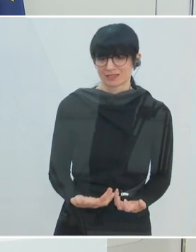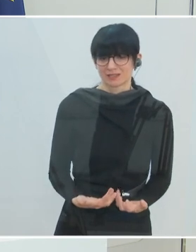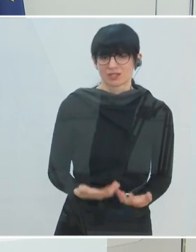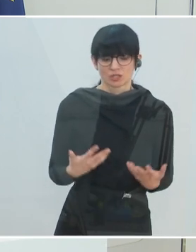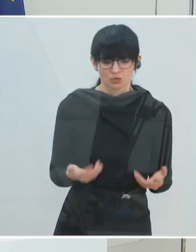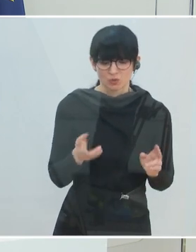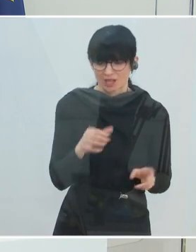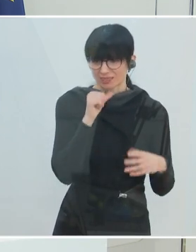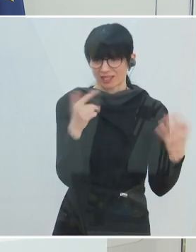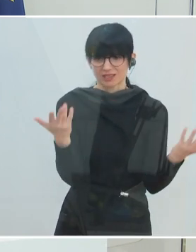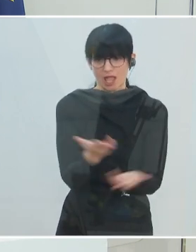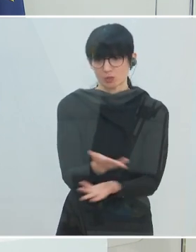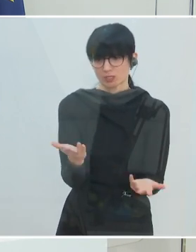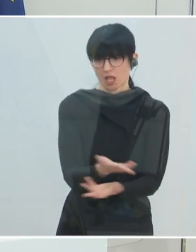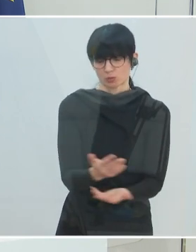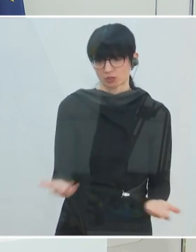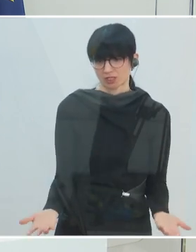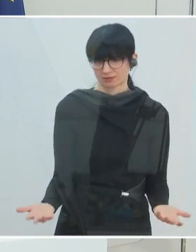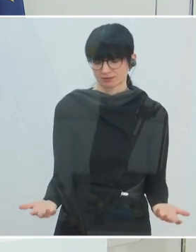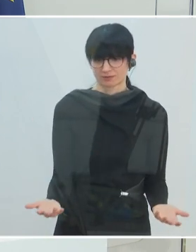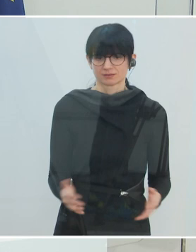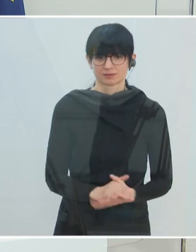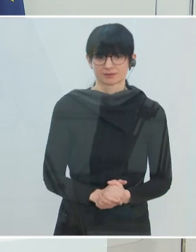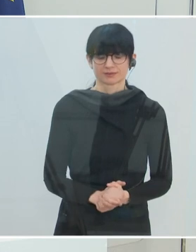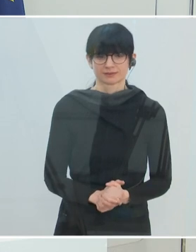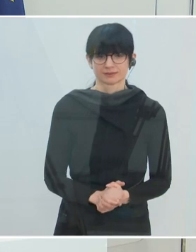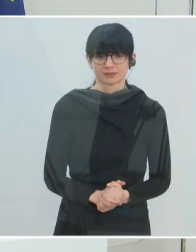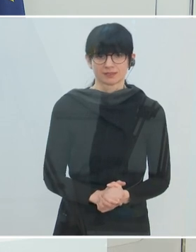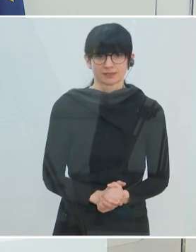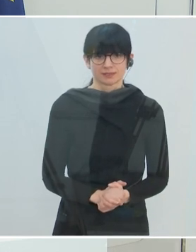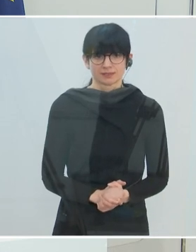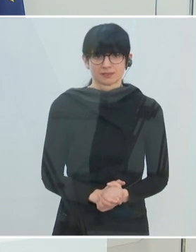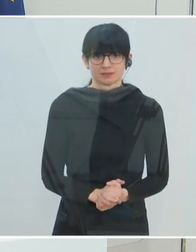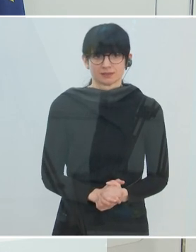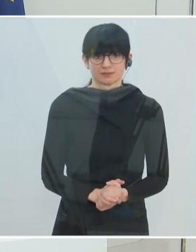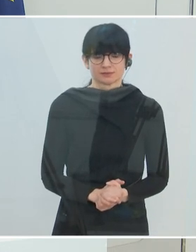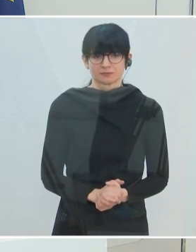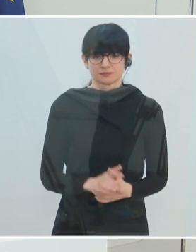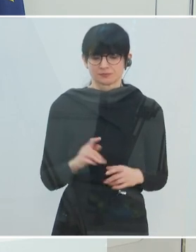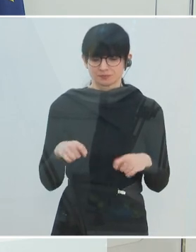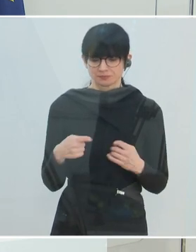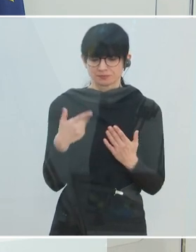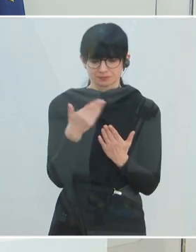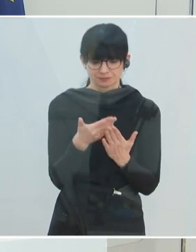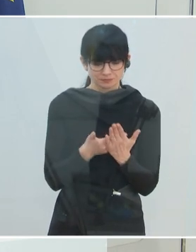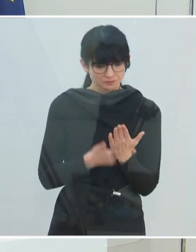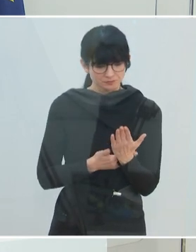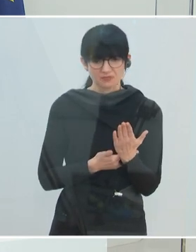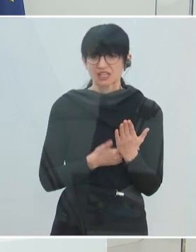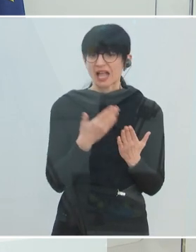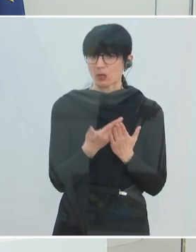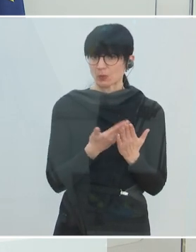Gespräch miteinander kommen. Es gibt schon eine Reihe von Argumenten, wo man